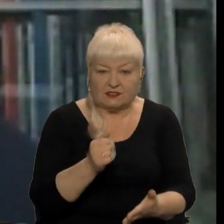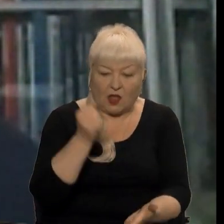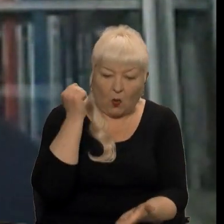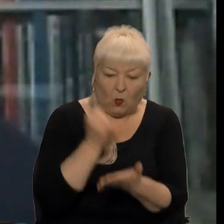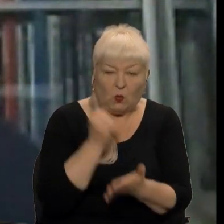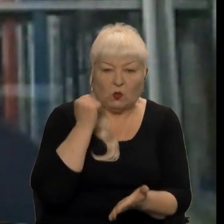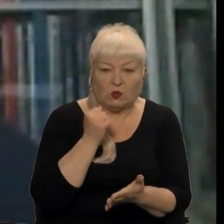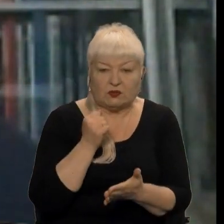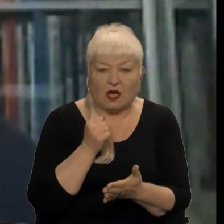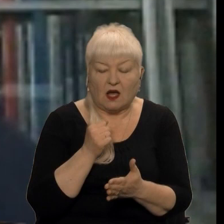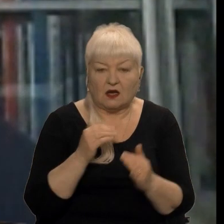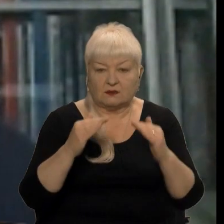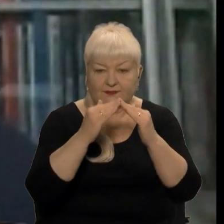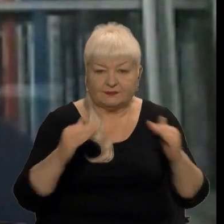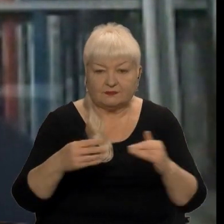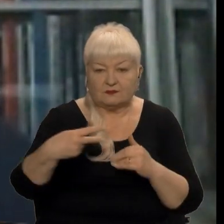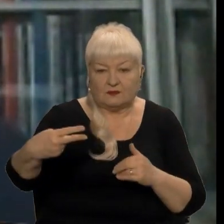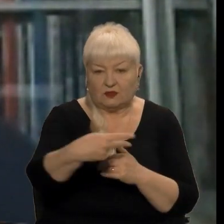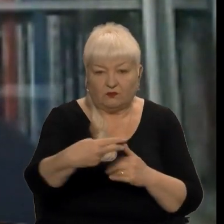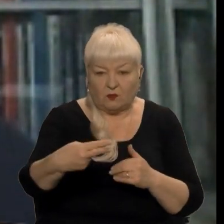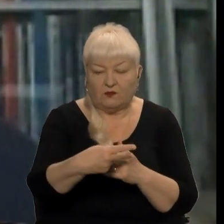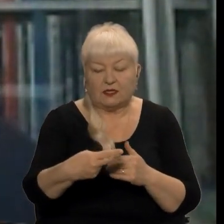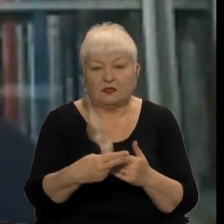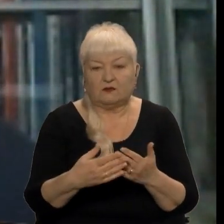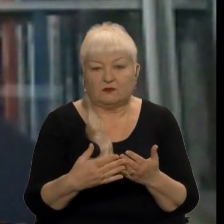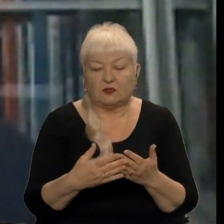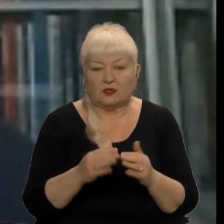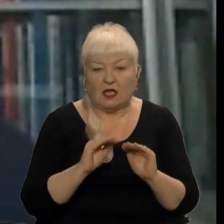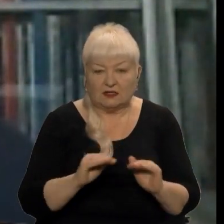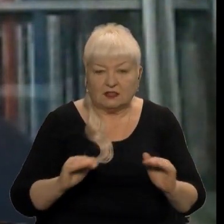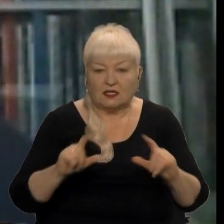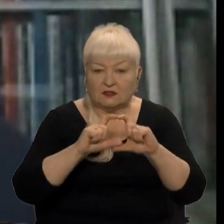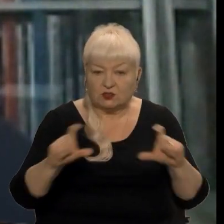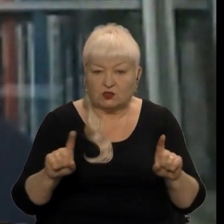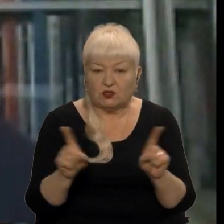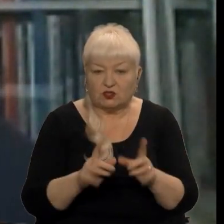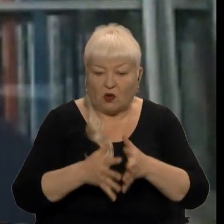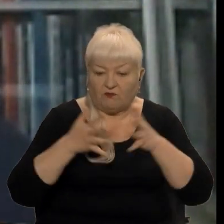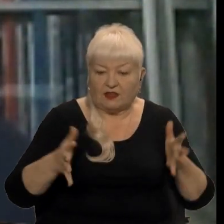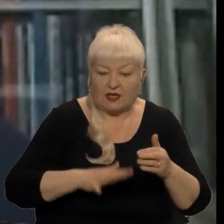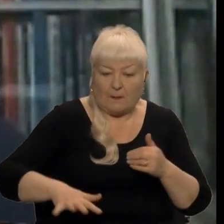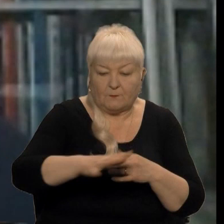дах двоповерхової будівлі дитячого саду. І те, що от велика площа пожежі,